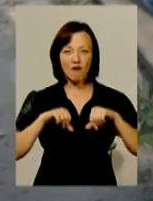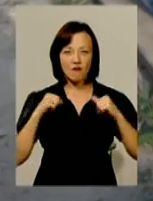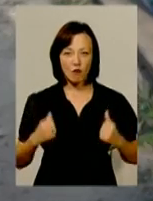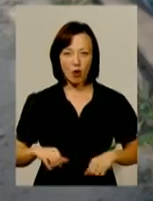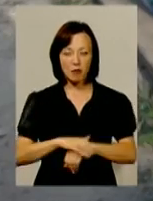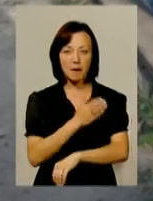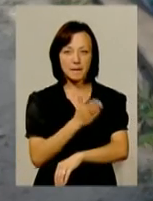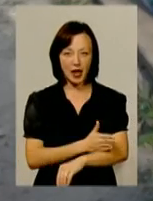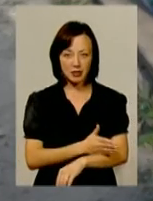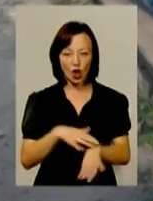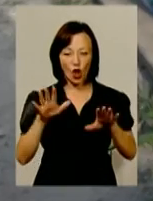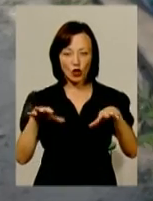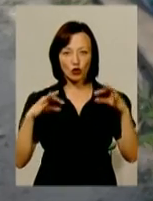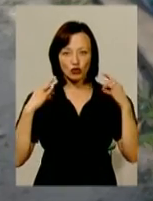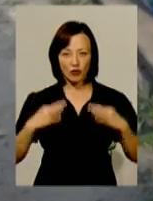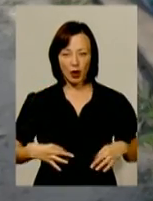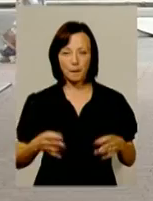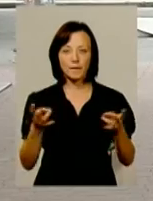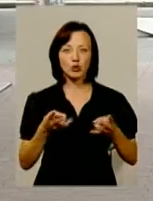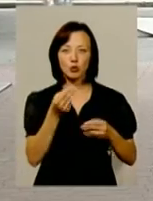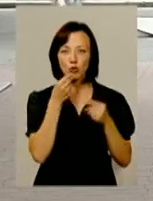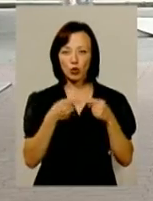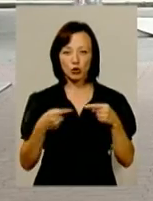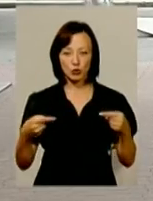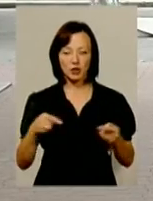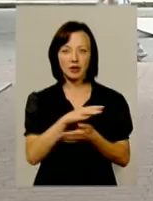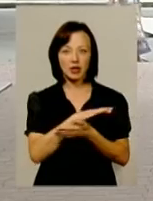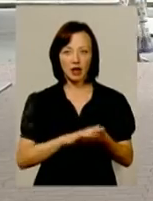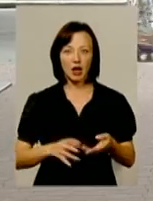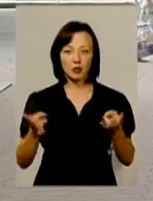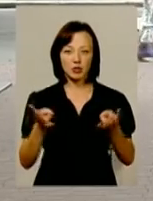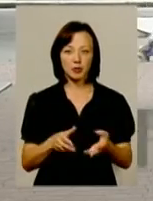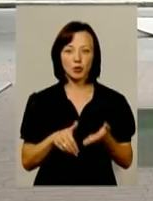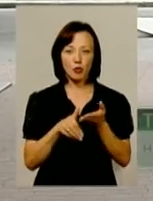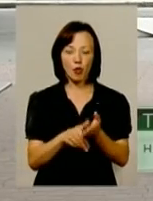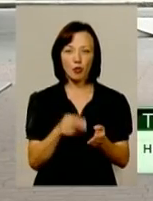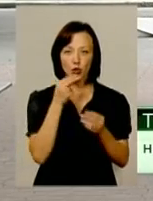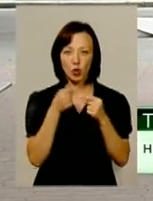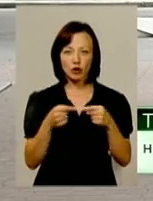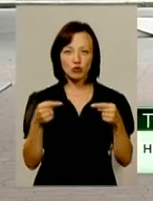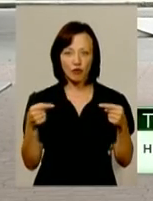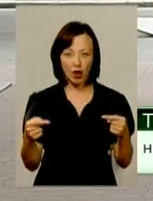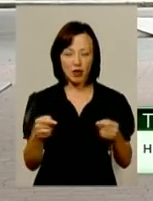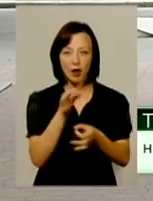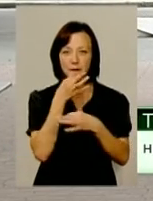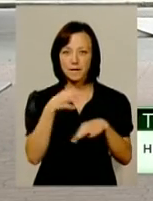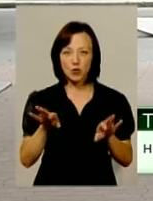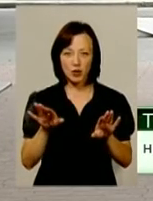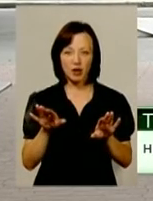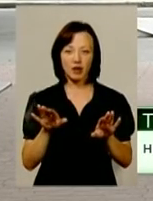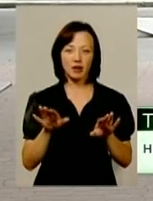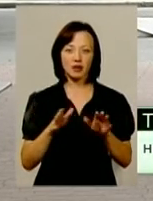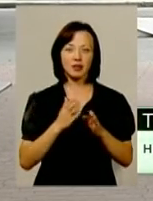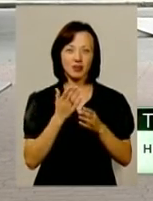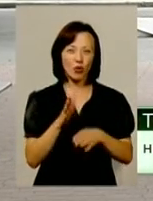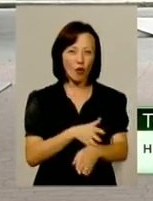берці, дощовики. Також військові потребують продуктів. «Надалі потрібна допомога в продуктах харчування, в будь-яких продуктах ривалого